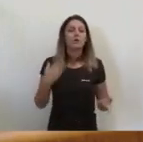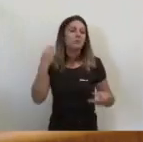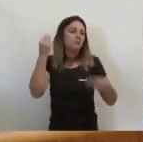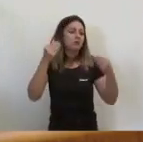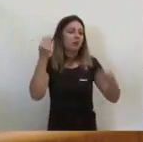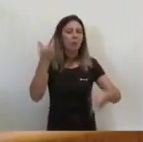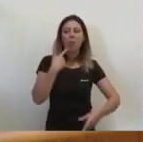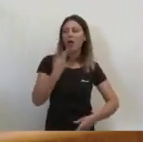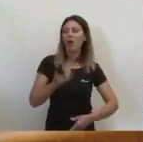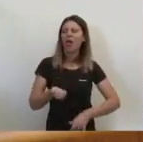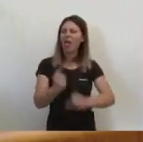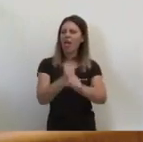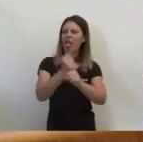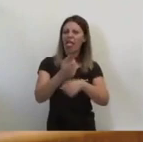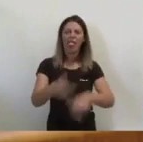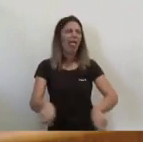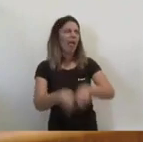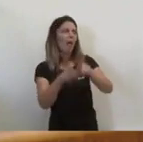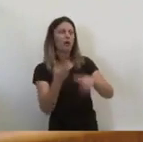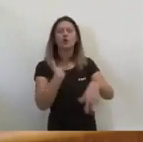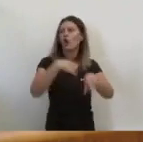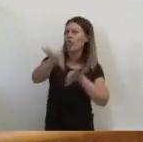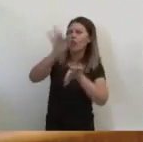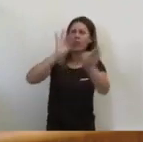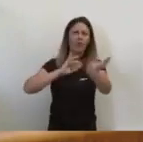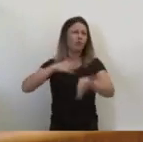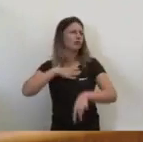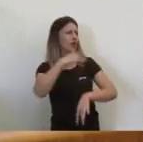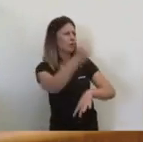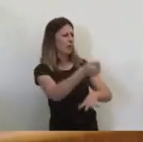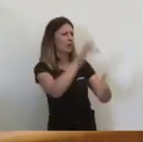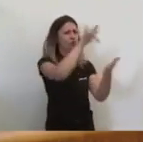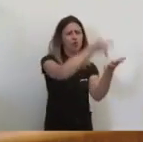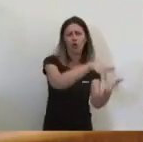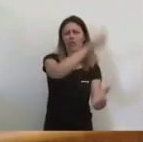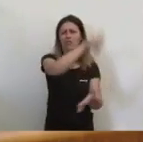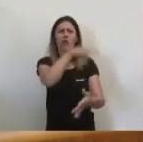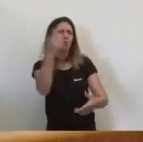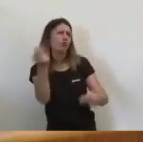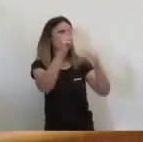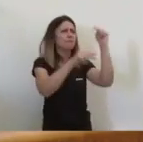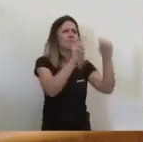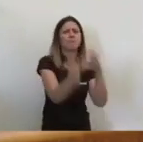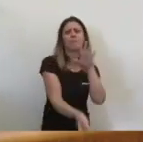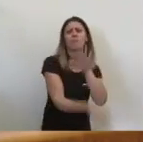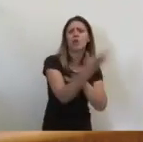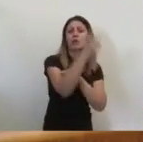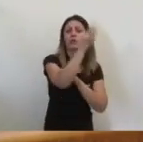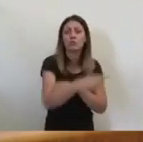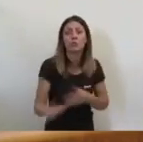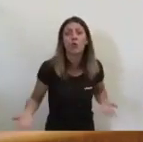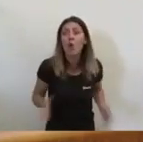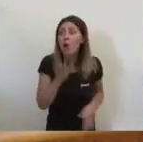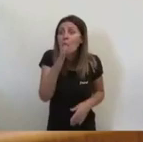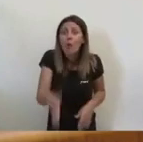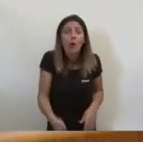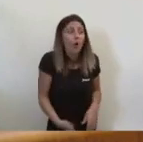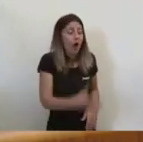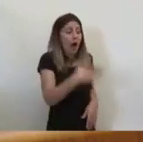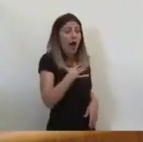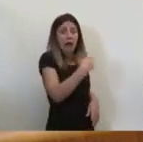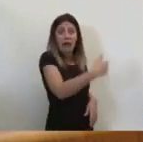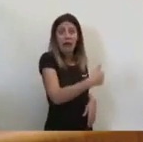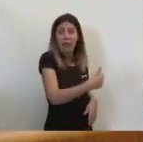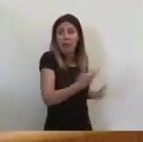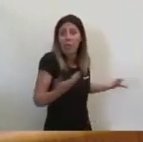vareta de Déu i podia decidir si en un poble fèiem un auditori o un poliesportiu perquè a ell li donava la gana o perquè hi amics seu o perquè l'alcalde era del seu partit